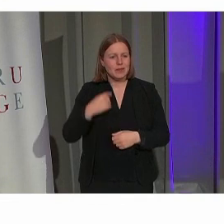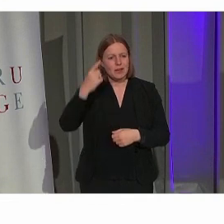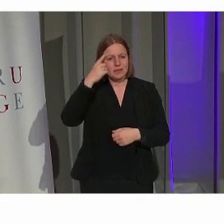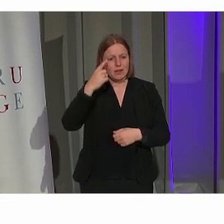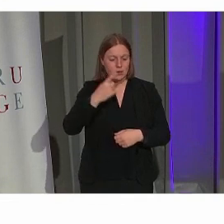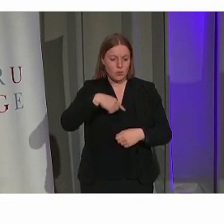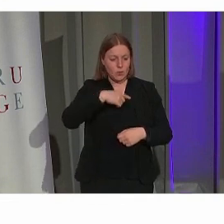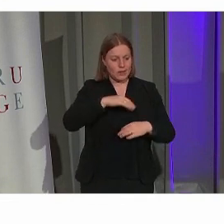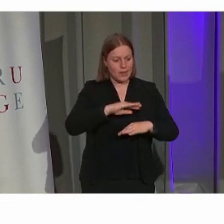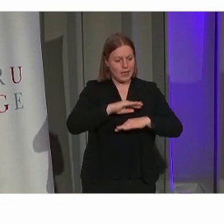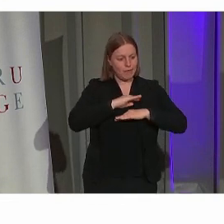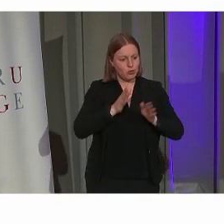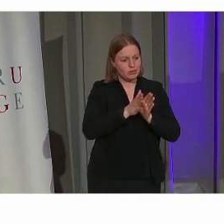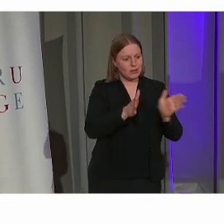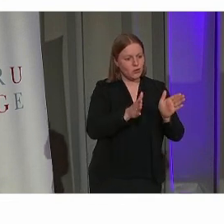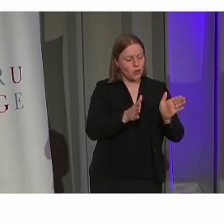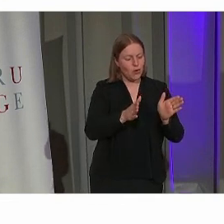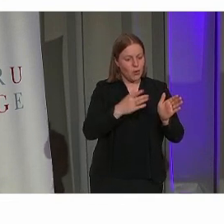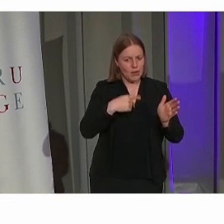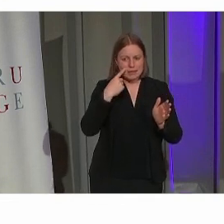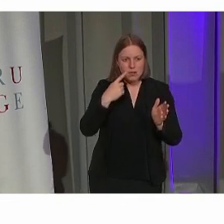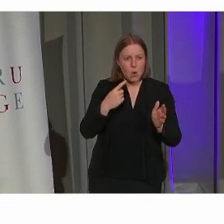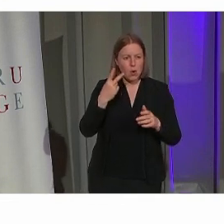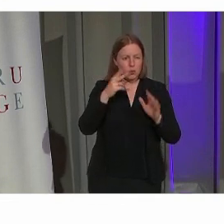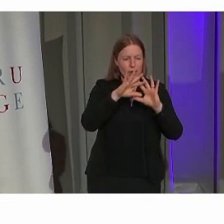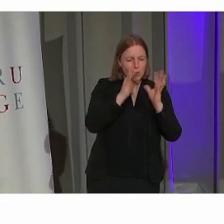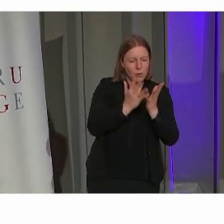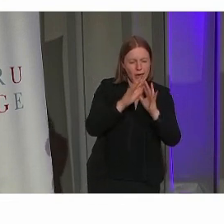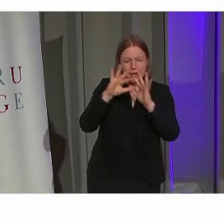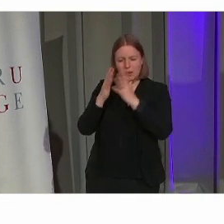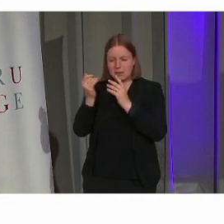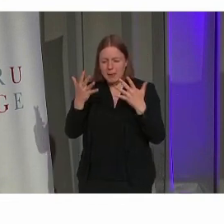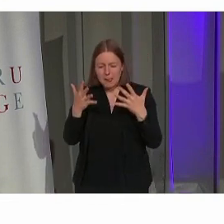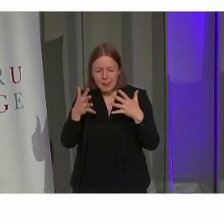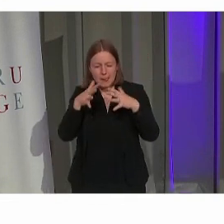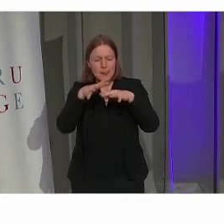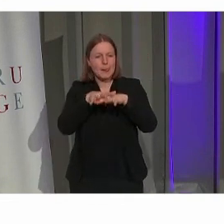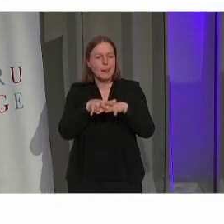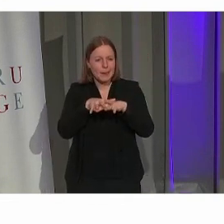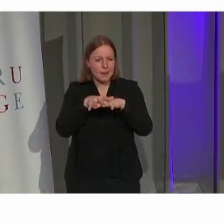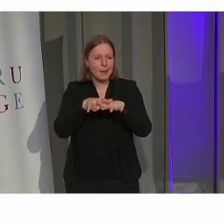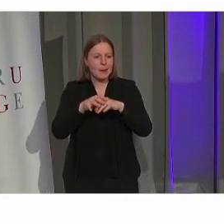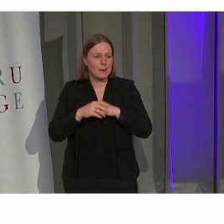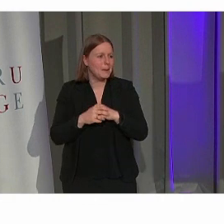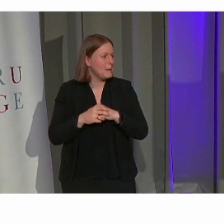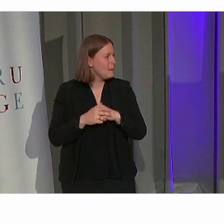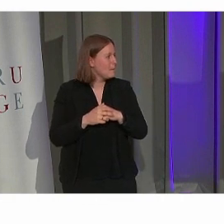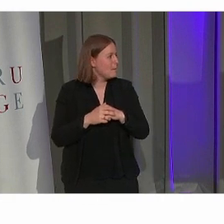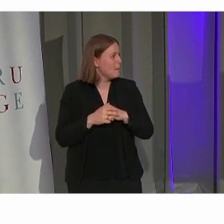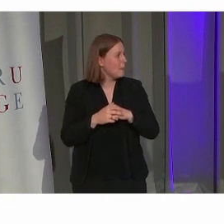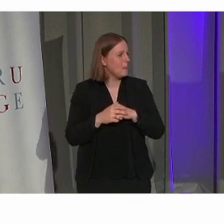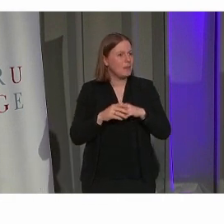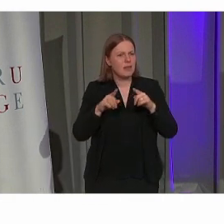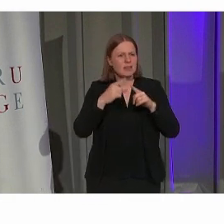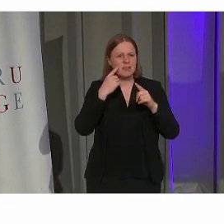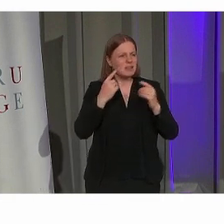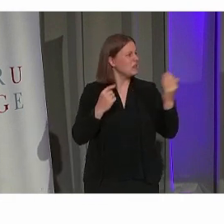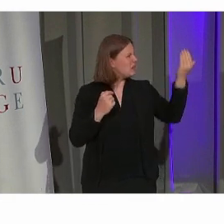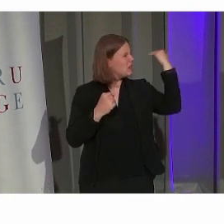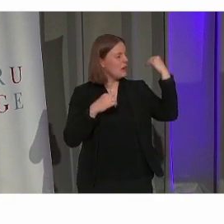erfgoedsector komende, altijd heel fijn om te zien dat die twee werelden een stukje samenkomen. Ik heb al gezien op zich, de lichten hierachter zijn in het paars.